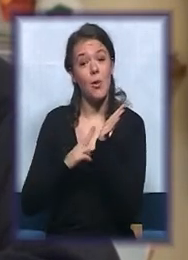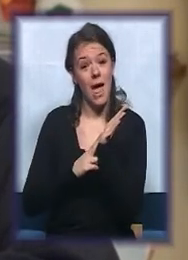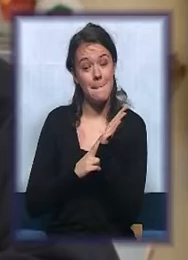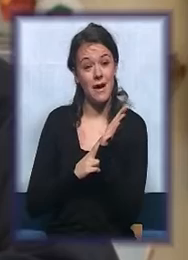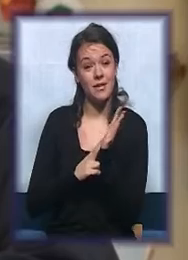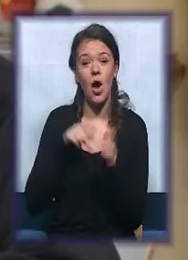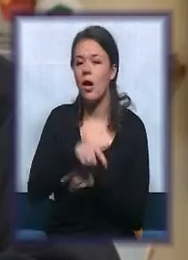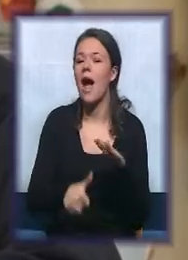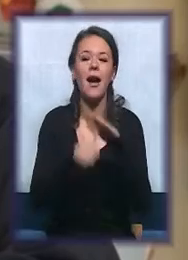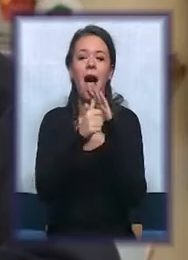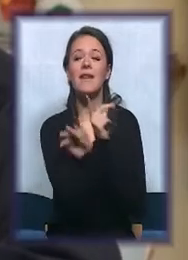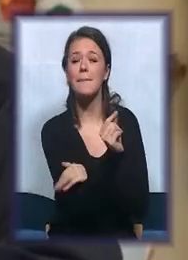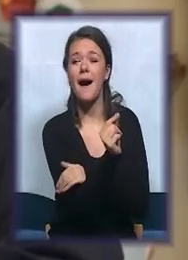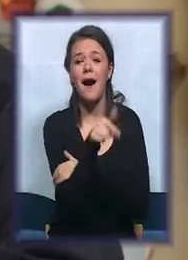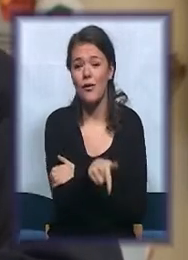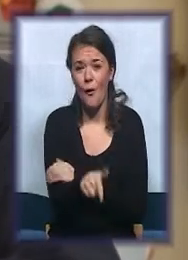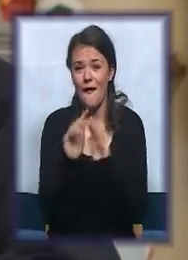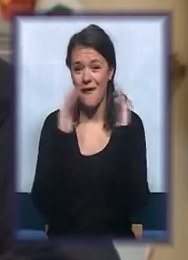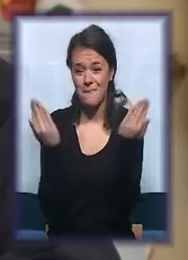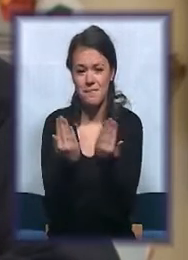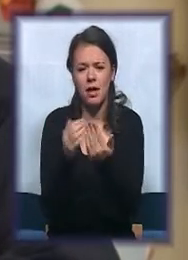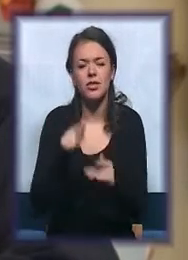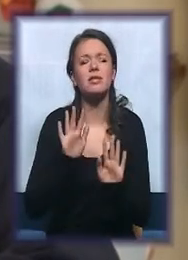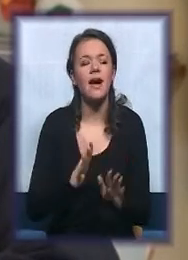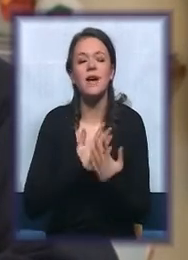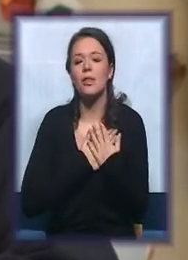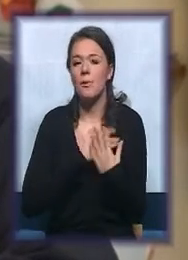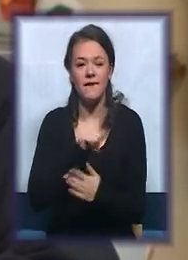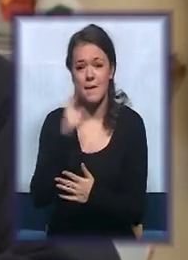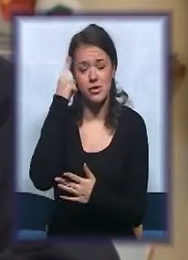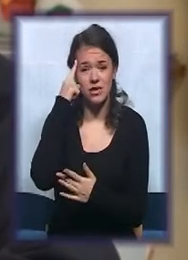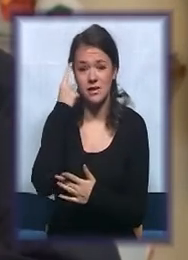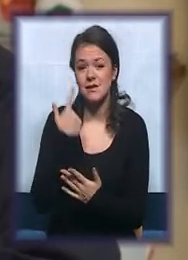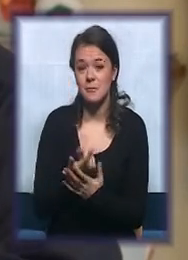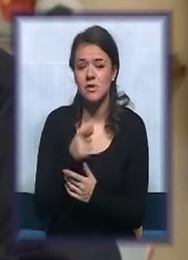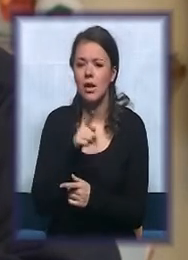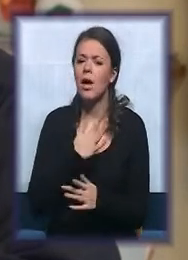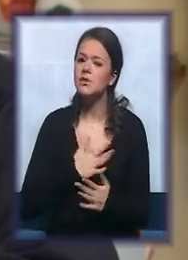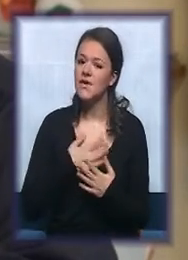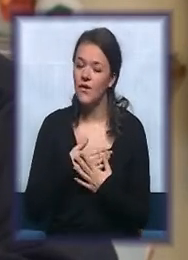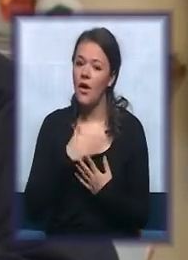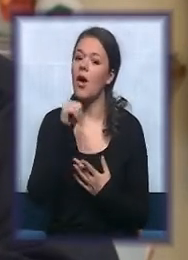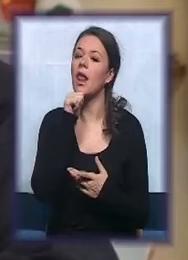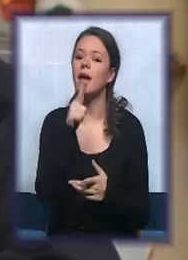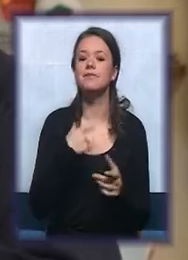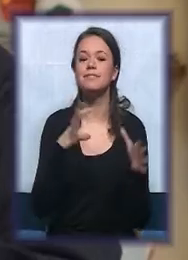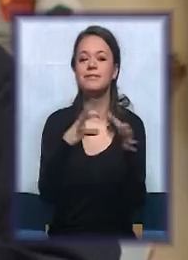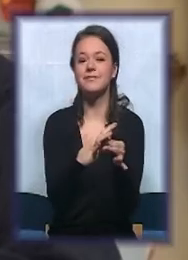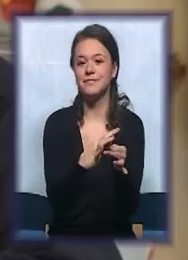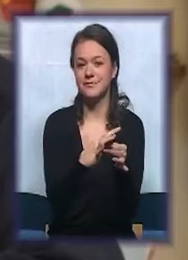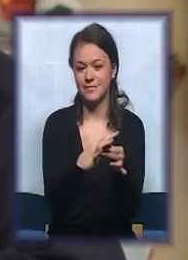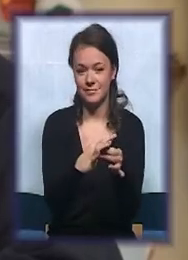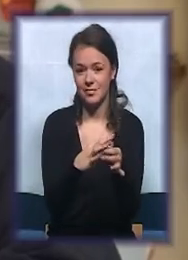glavni su par ovde. To je takva ljubav i to ne možete da zamestite. Oni se tako vole i tako su privrženi jedno drugom.